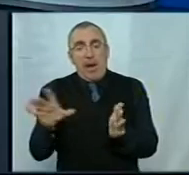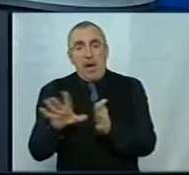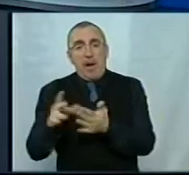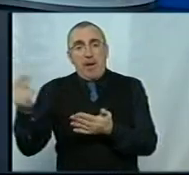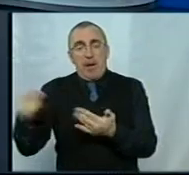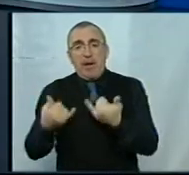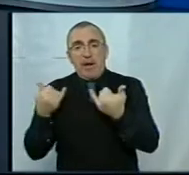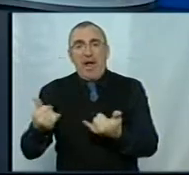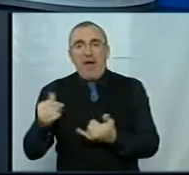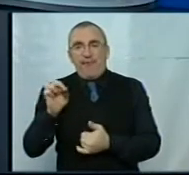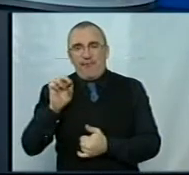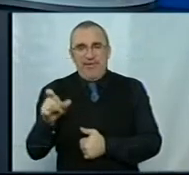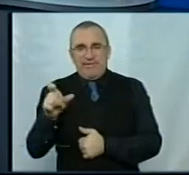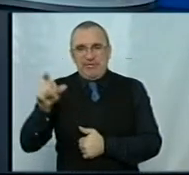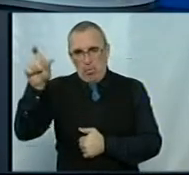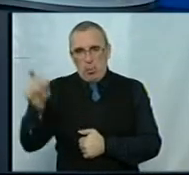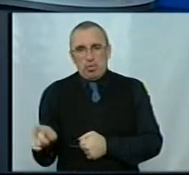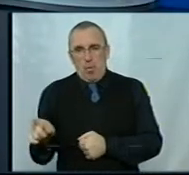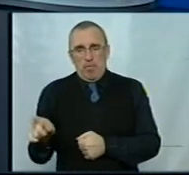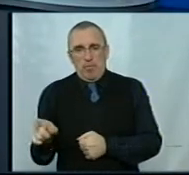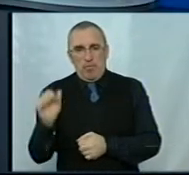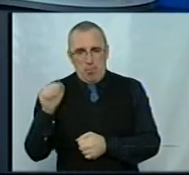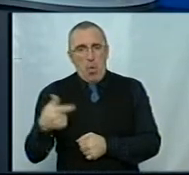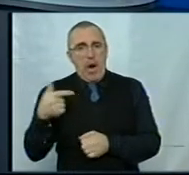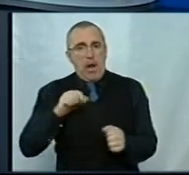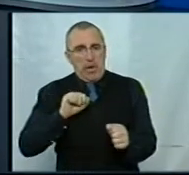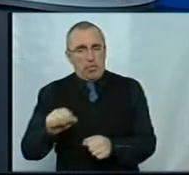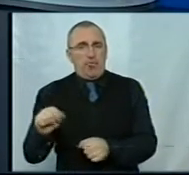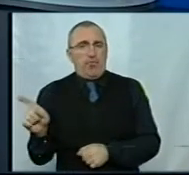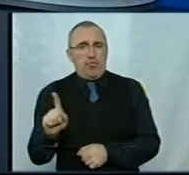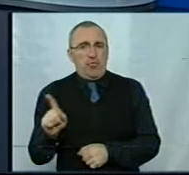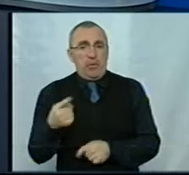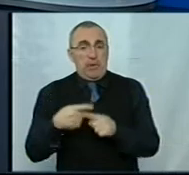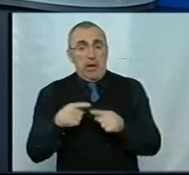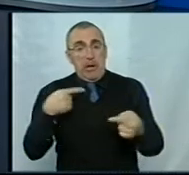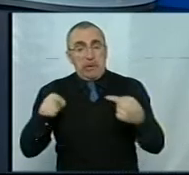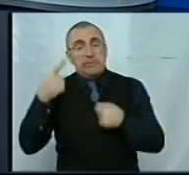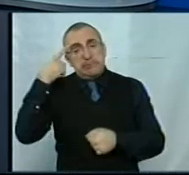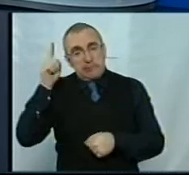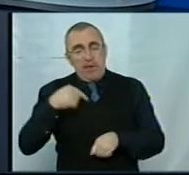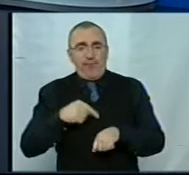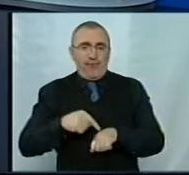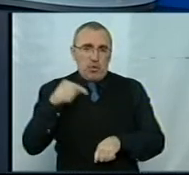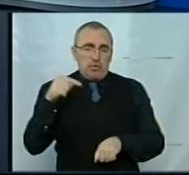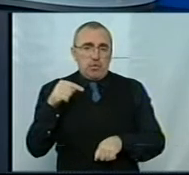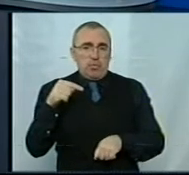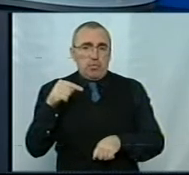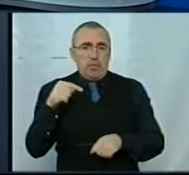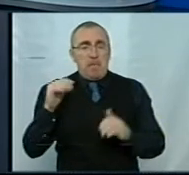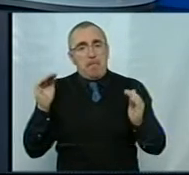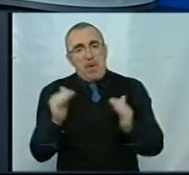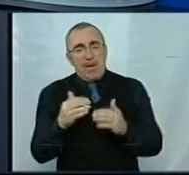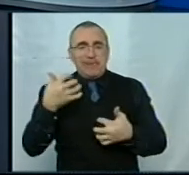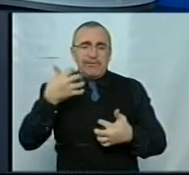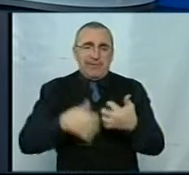підписом для фізичної особи. Ви можете гарантувати, що таку різницю знають і відчувають в малих,